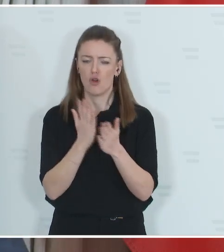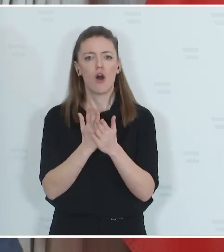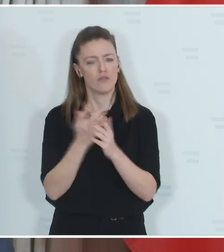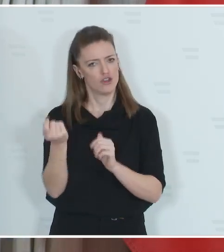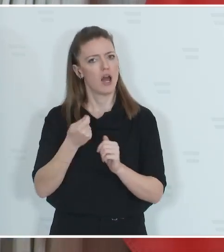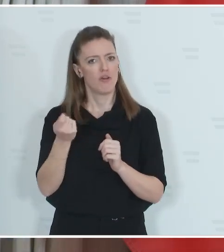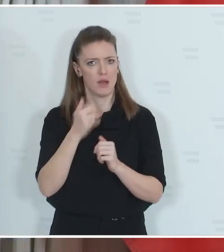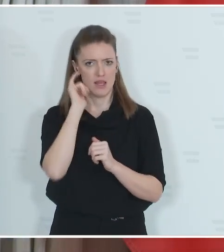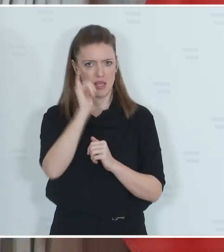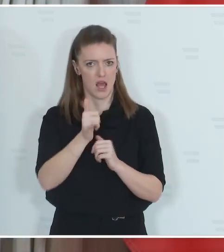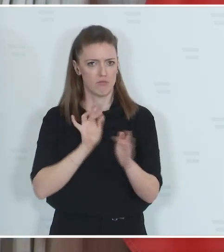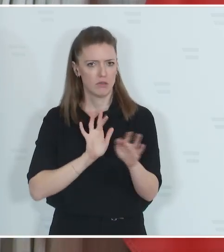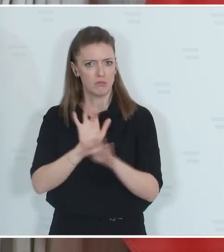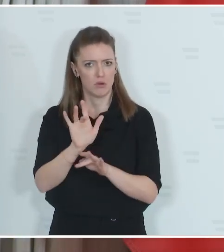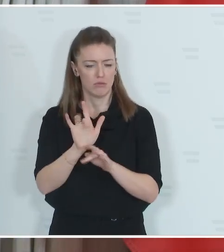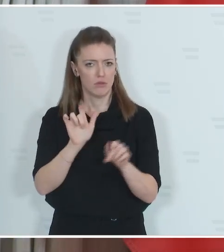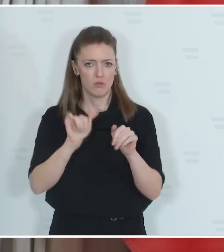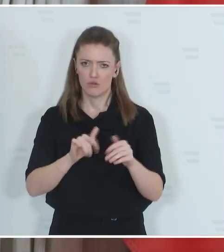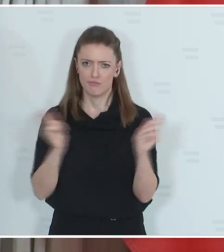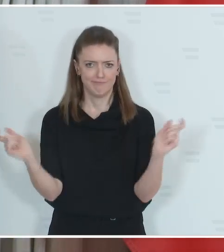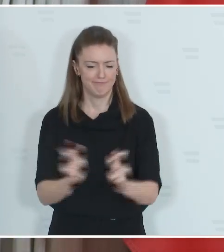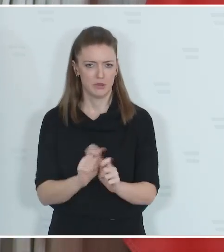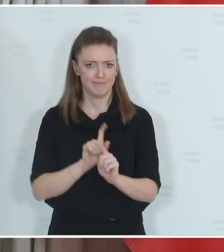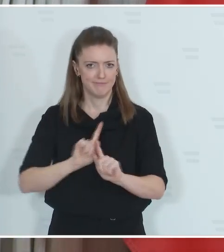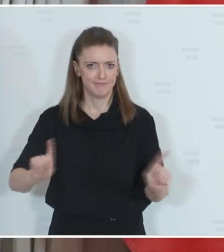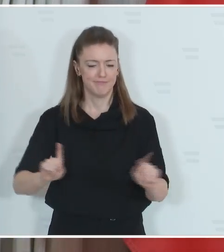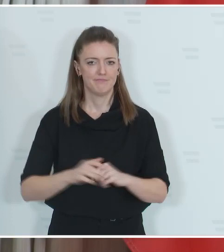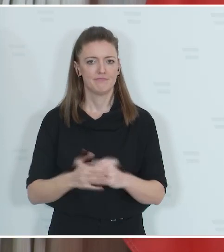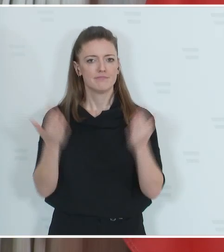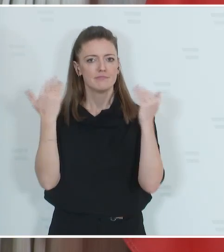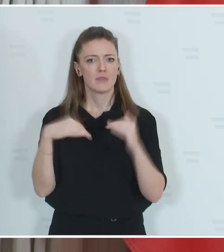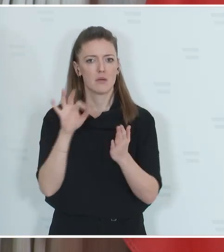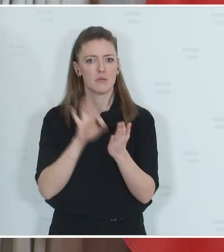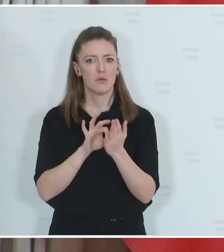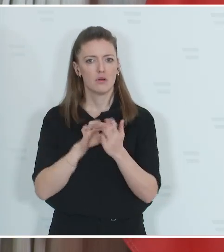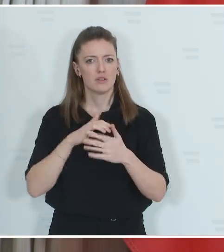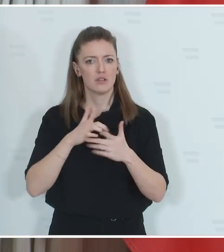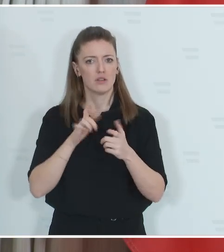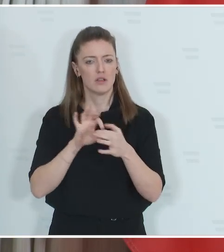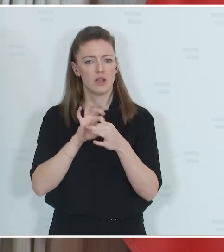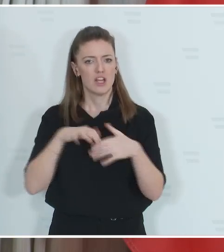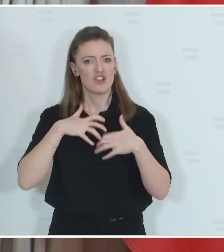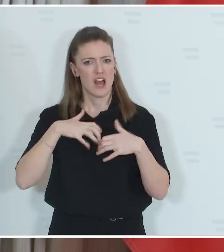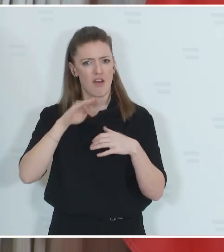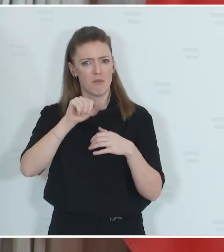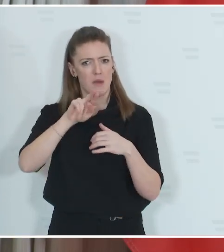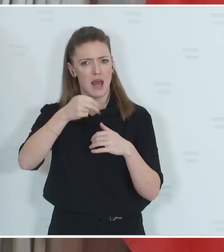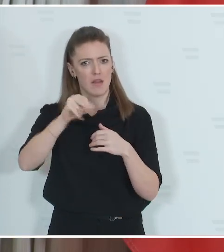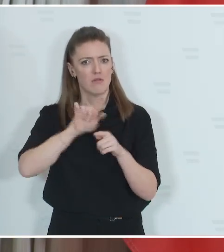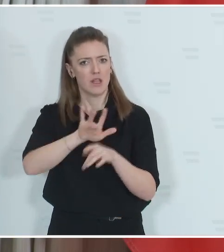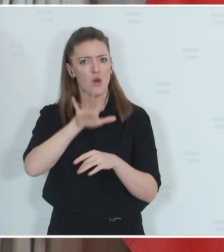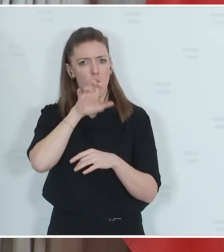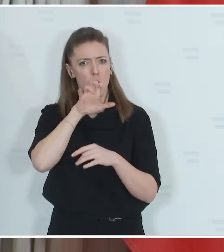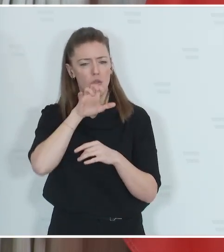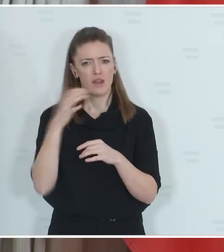und ist zu unterbinden. Nächster Punkt, das Schafmahn von Hunden. Sie wissen, es hat